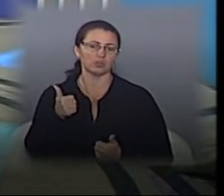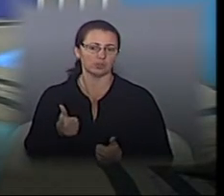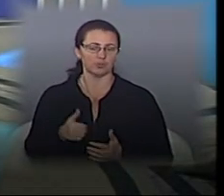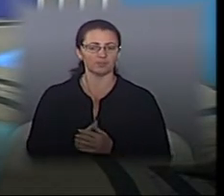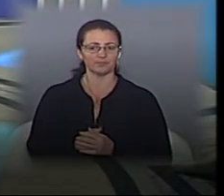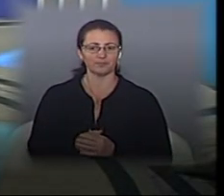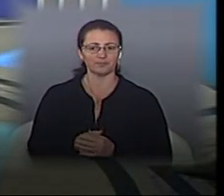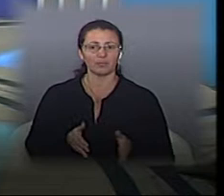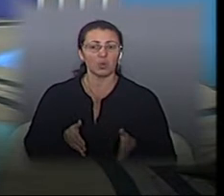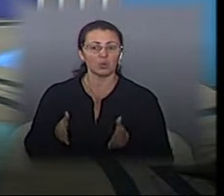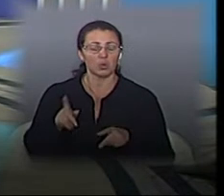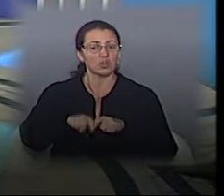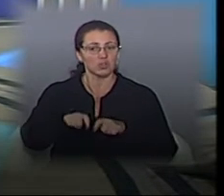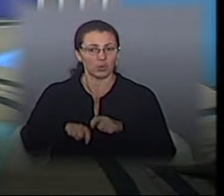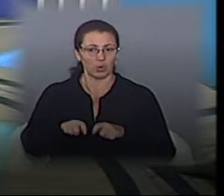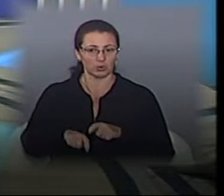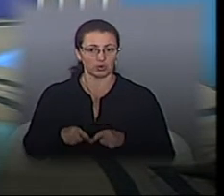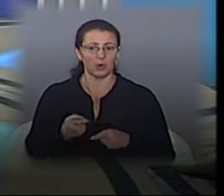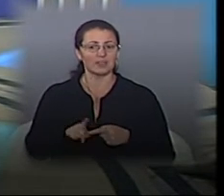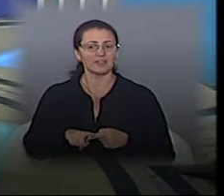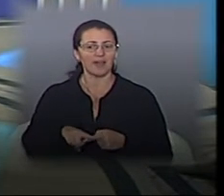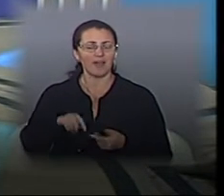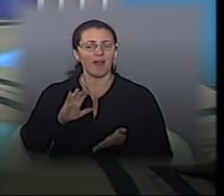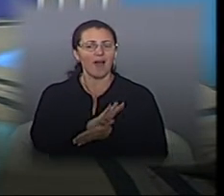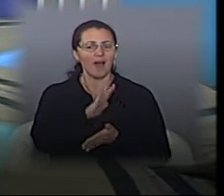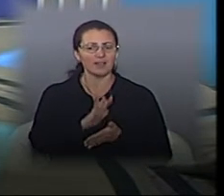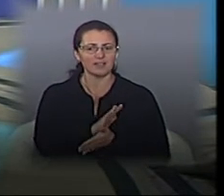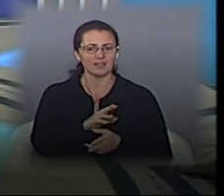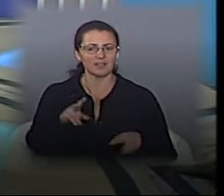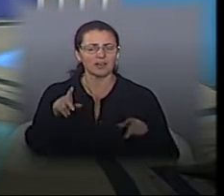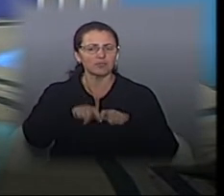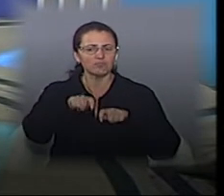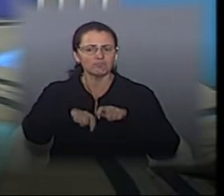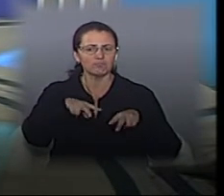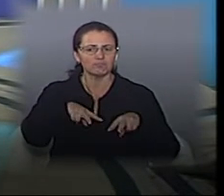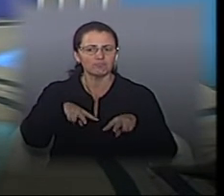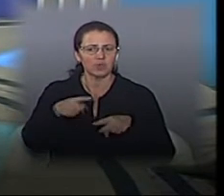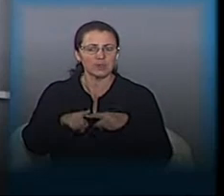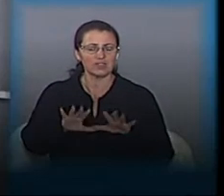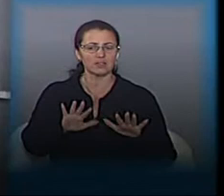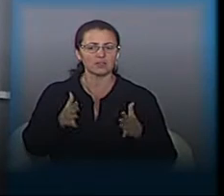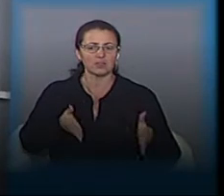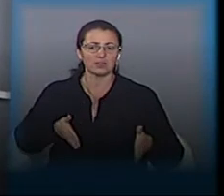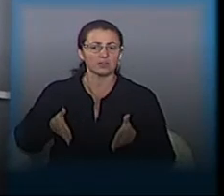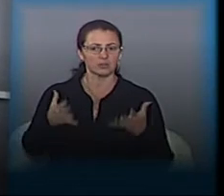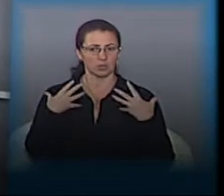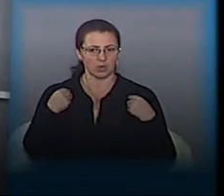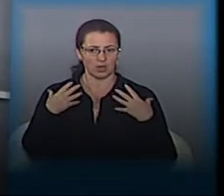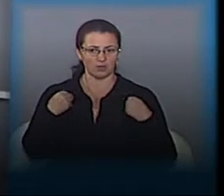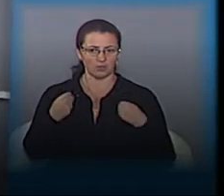так, це юридично-правова газета, яка моніторить ситуацію на дорогах Львова.